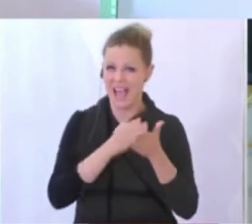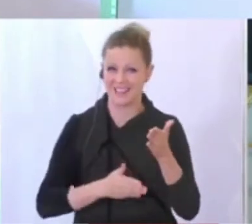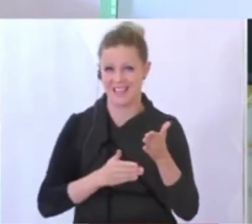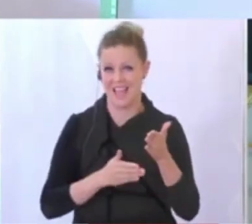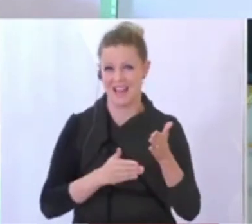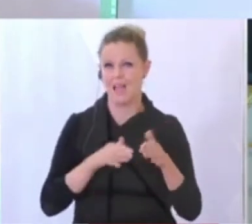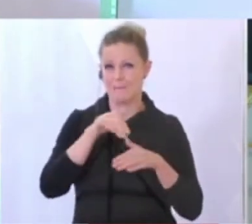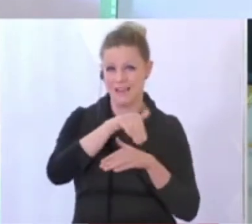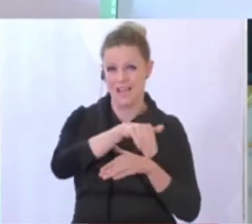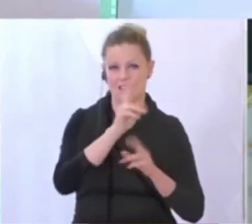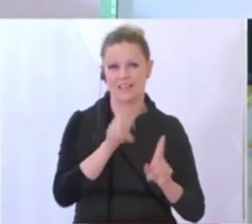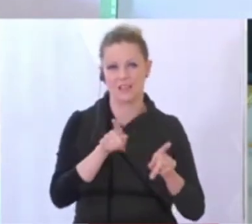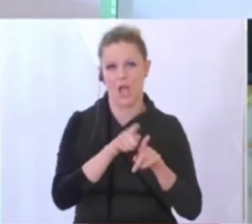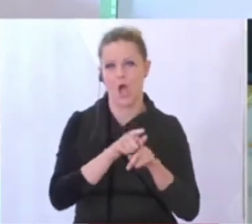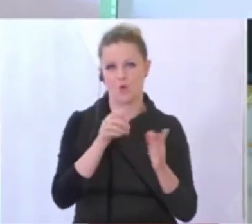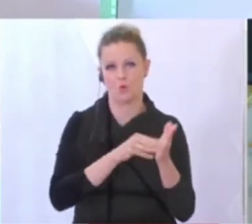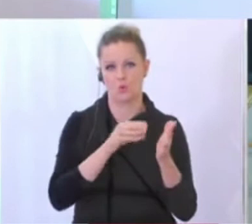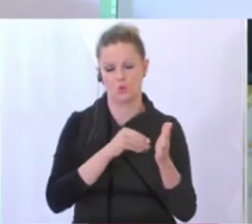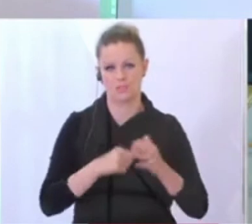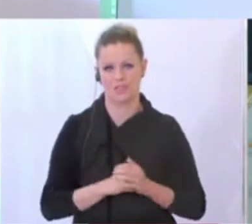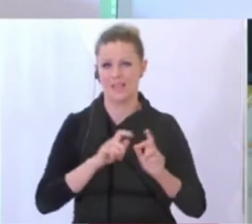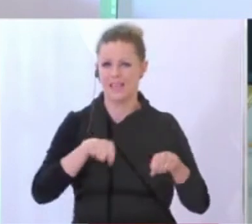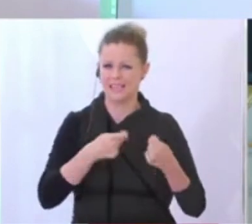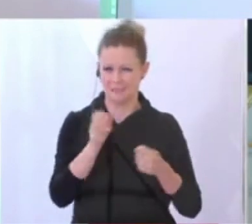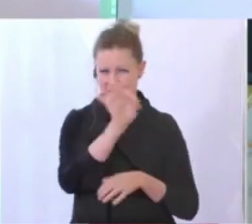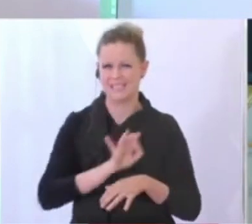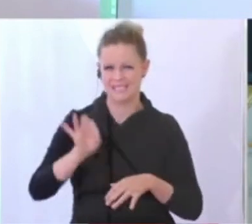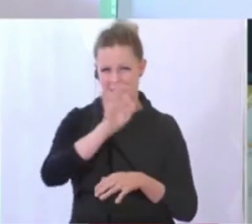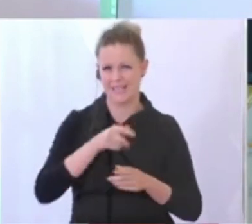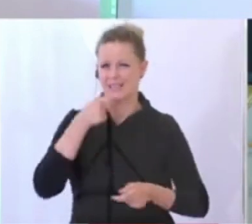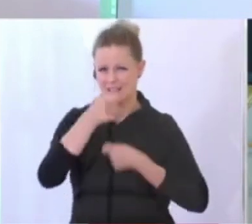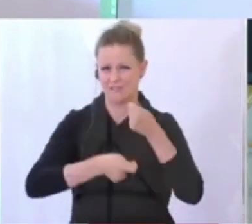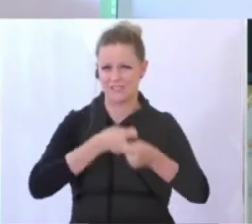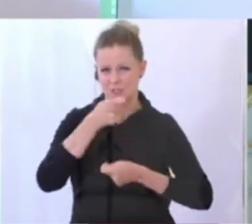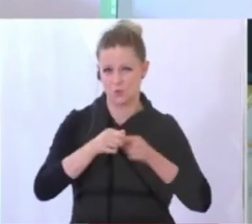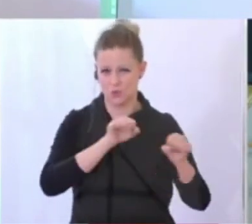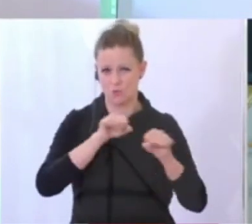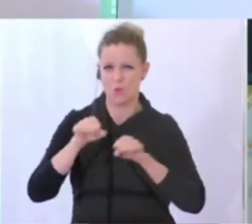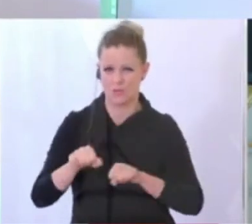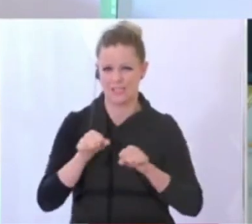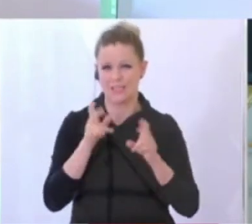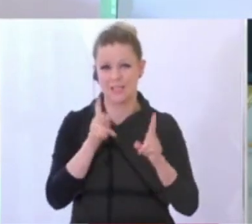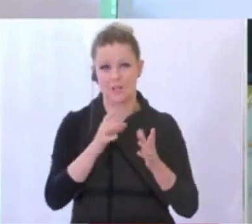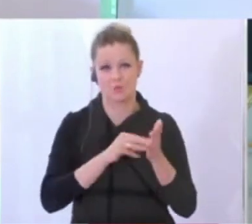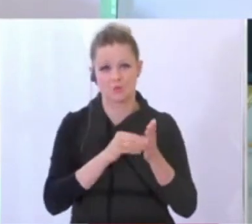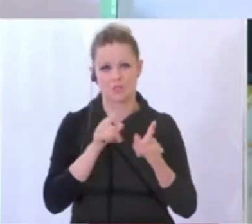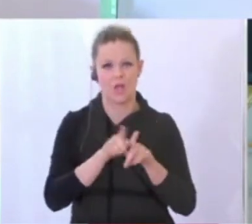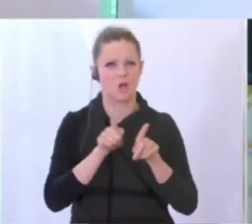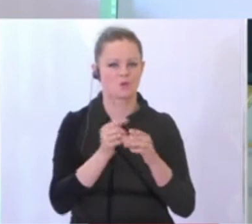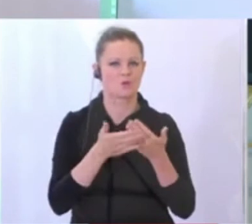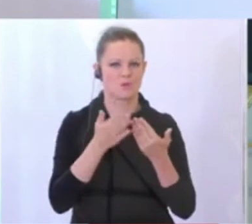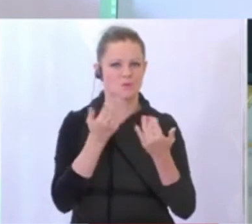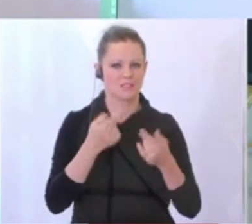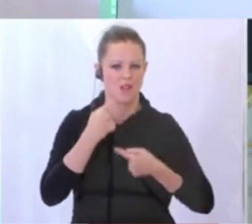Milliarde auch nutzen zu können. Da gibt es starke Signale, dass man diese Investitionsmöglichkeiten nutzen kann, auch für die Finanzierung des